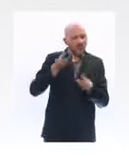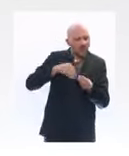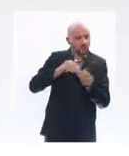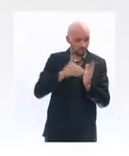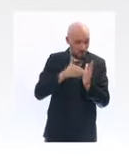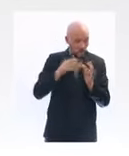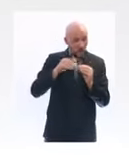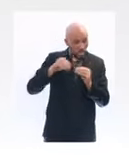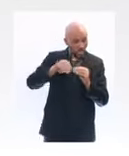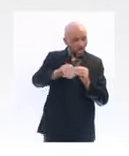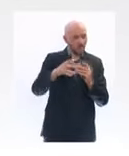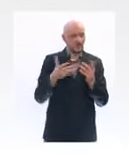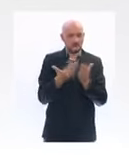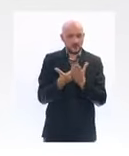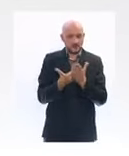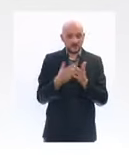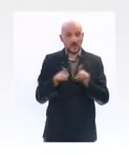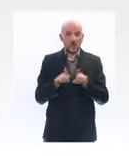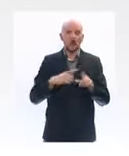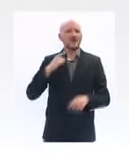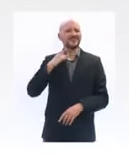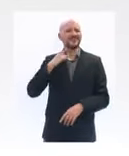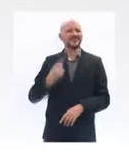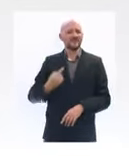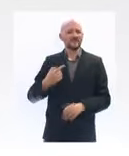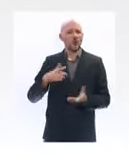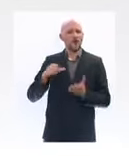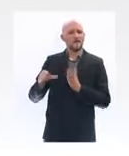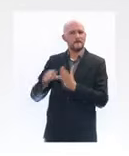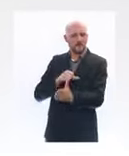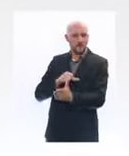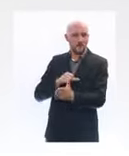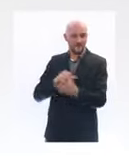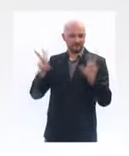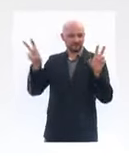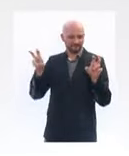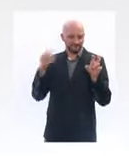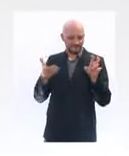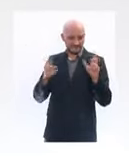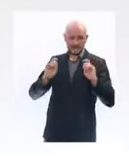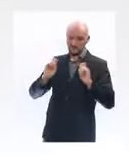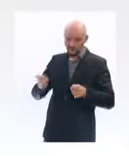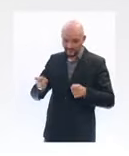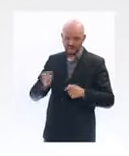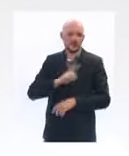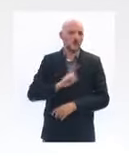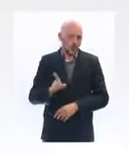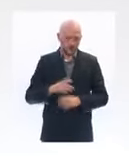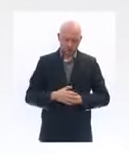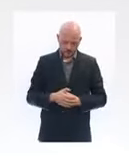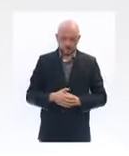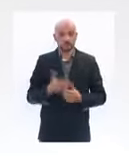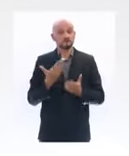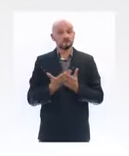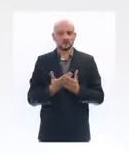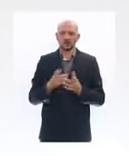ne soient pas considérées comme un défaut de paiement des entreprises. normalement c'est le cas, ça ne sera pas le cas, il n'y aura aucune